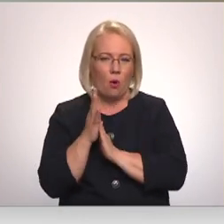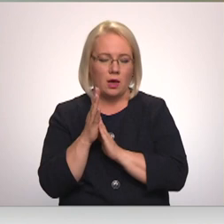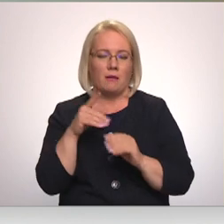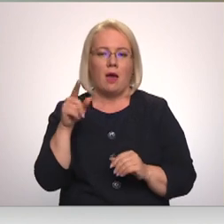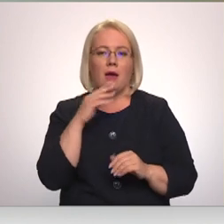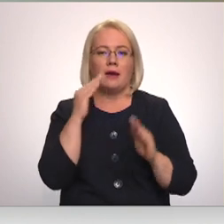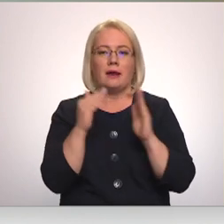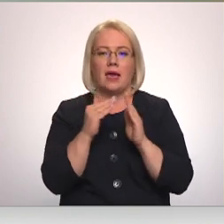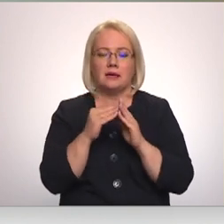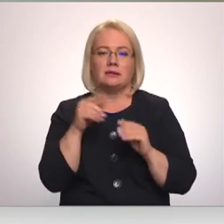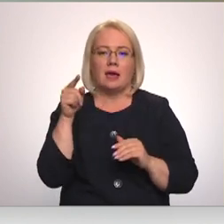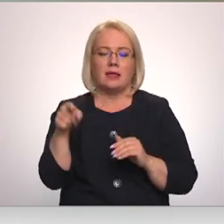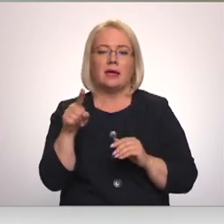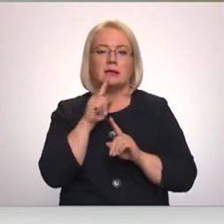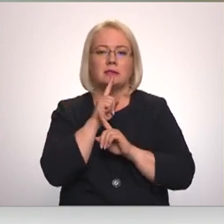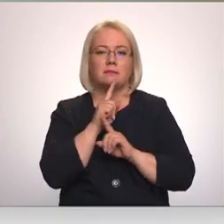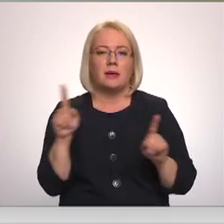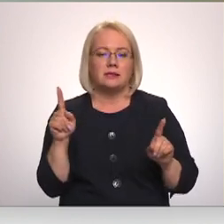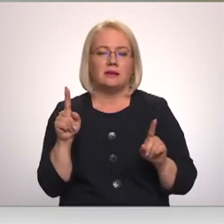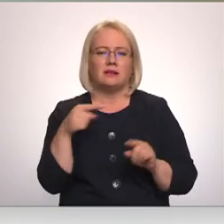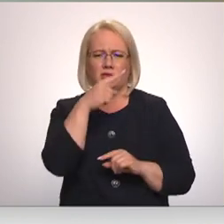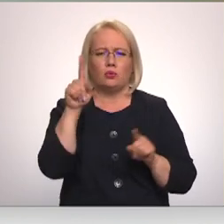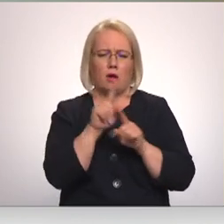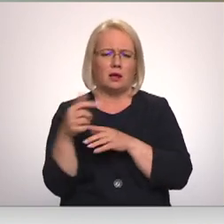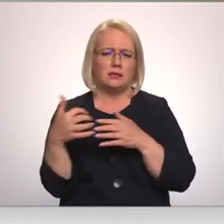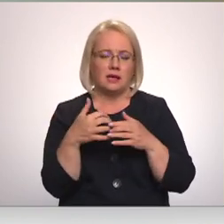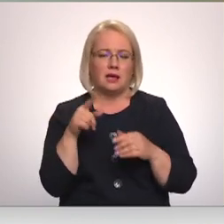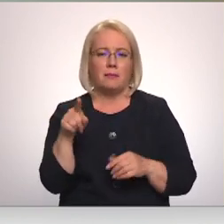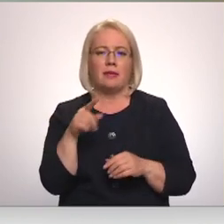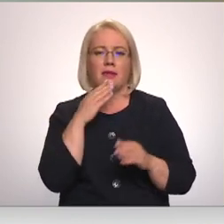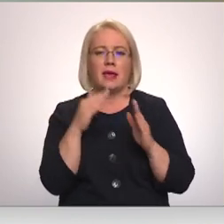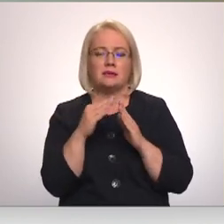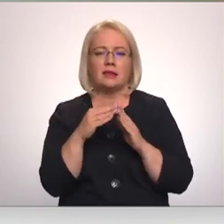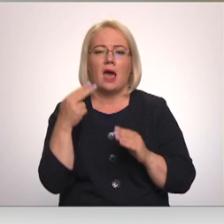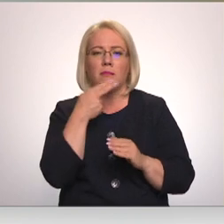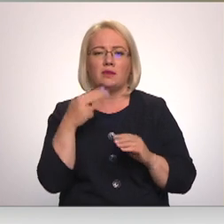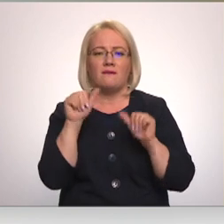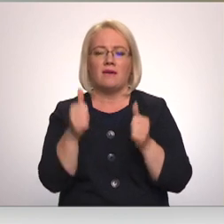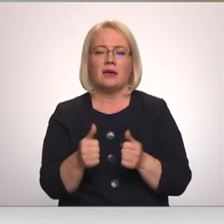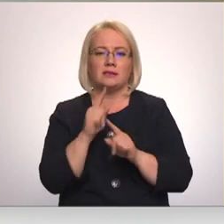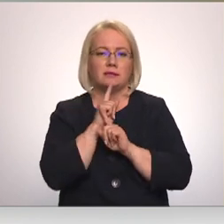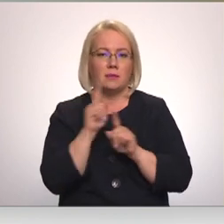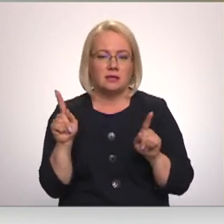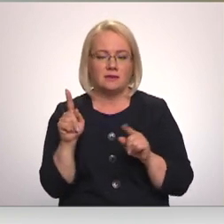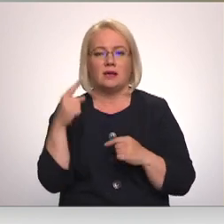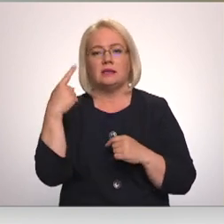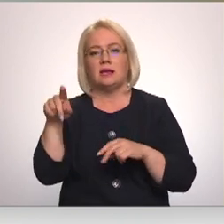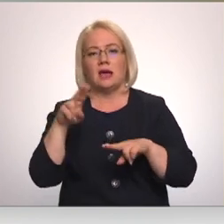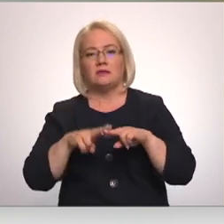ir specifisks šis apsaimniekošams veids izdomāts. Citur ir, piemēram,